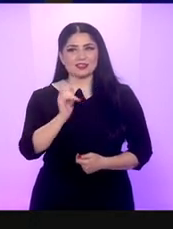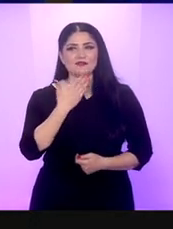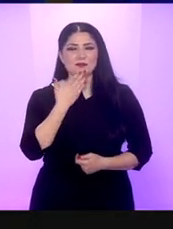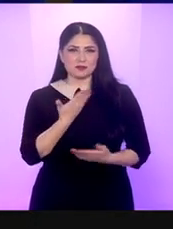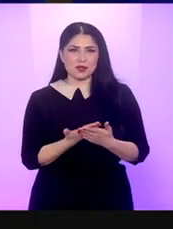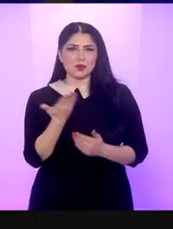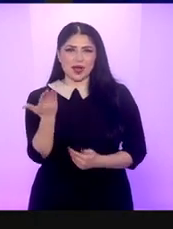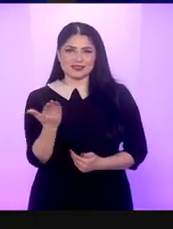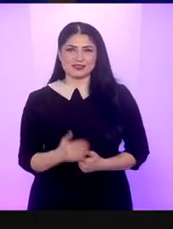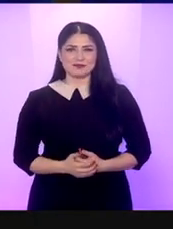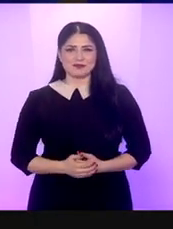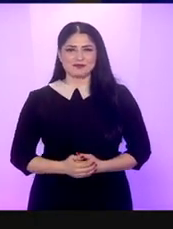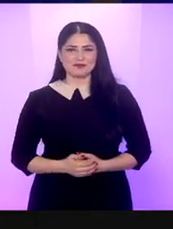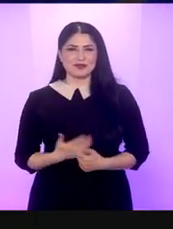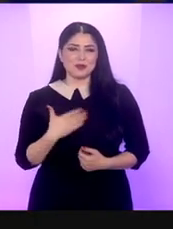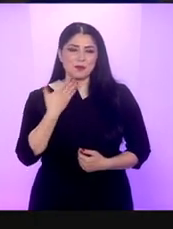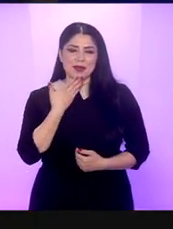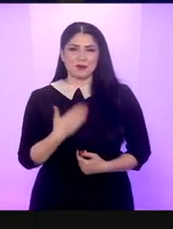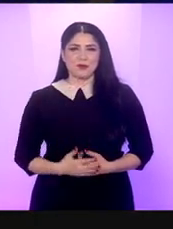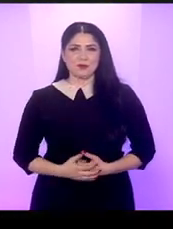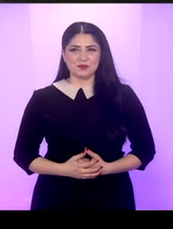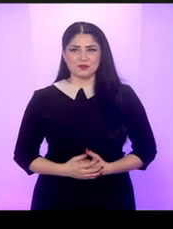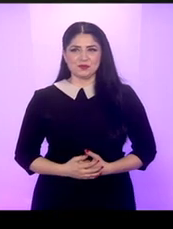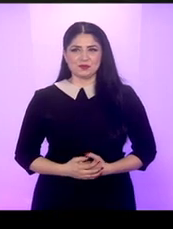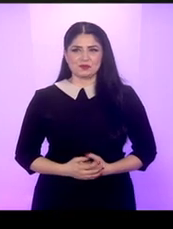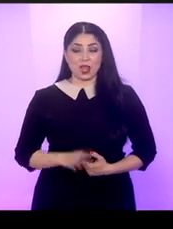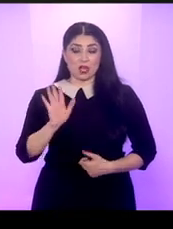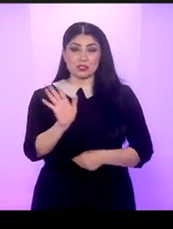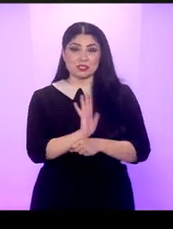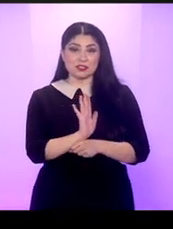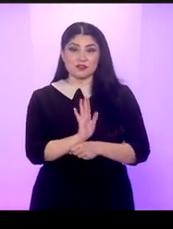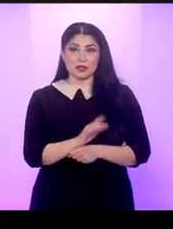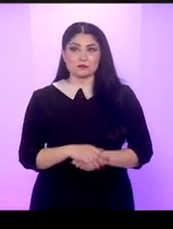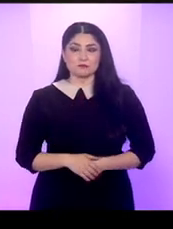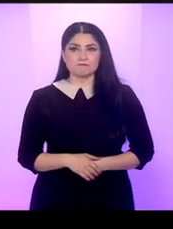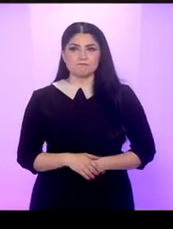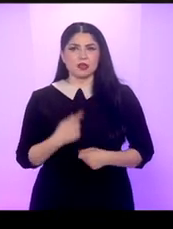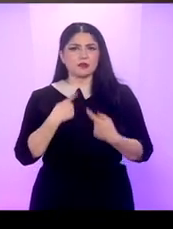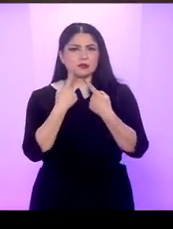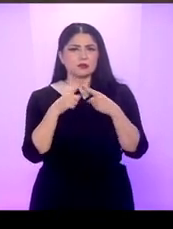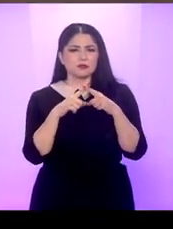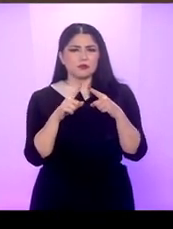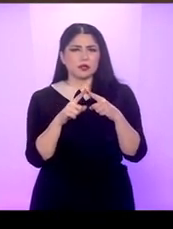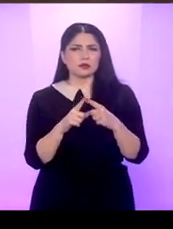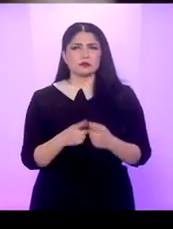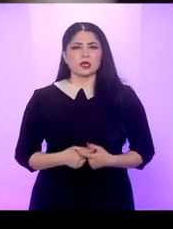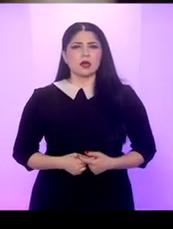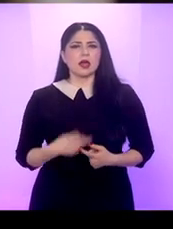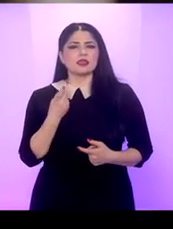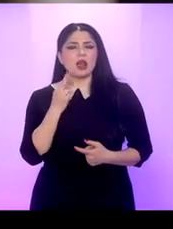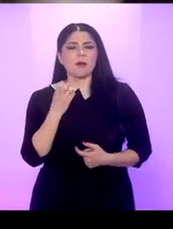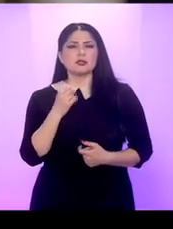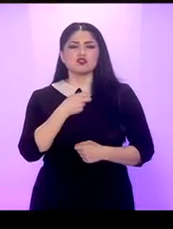acest film caracterizat drept un hibrid de road movie, dramă socială și